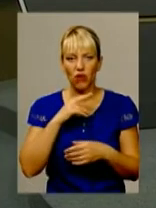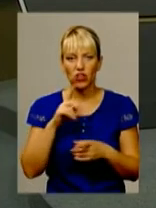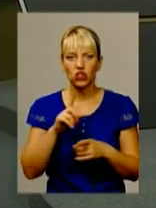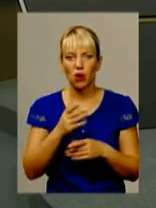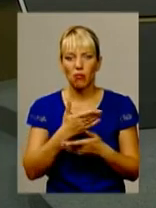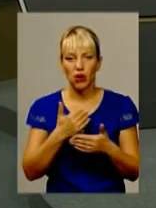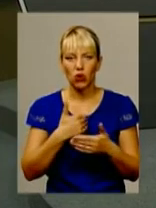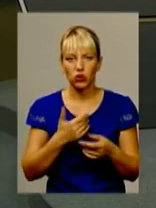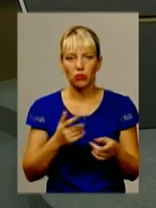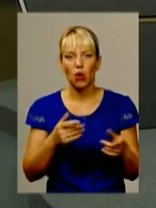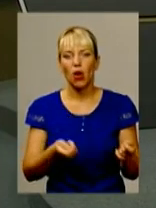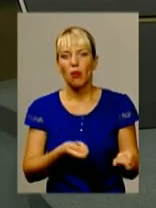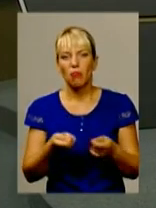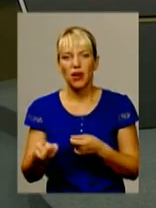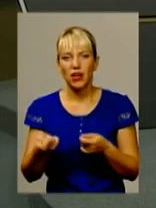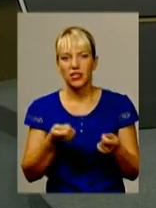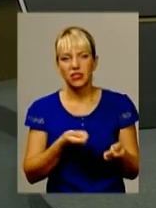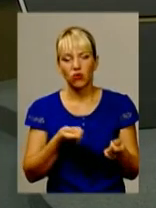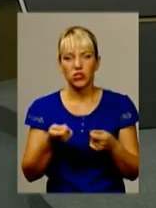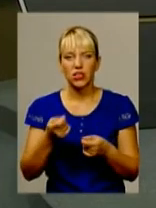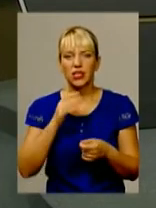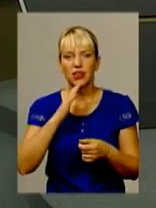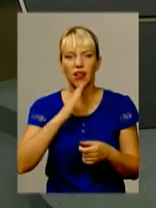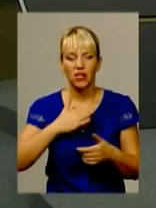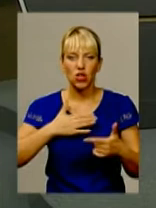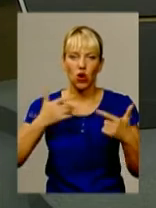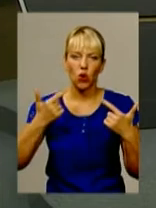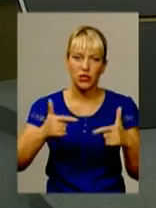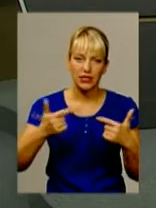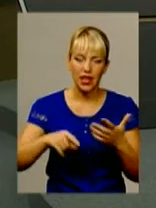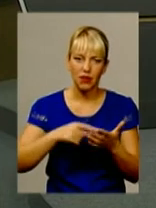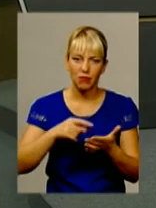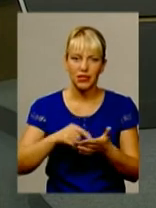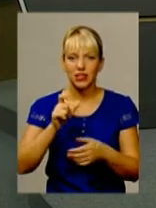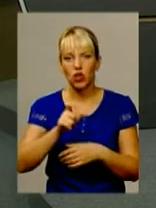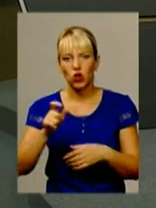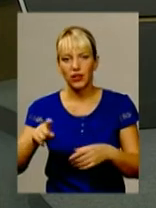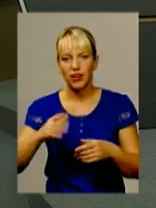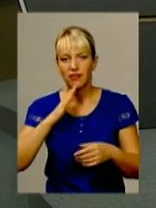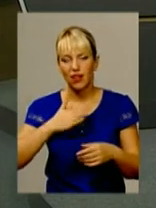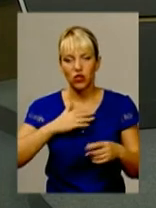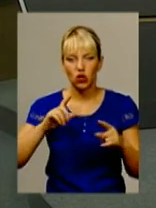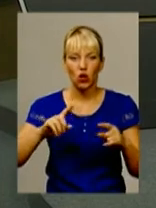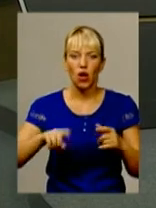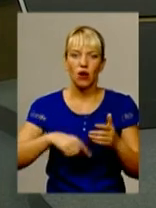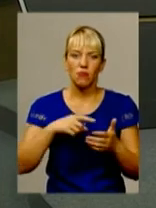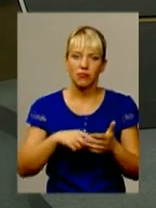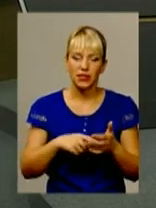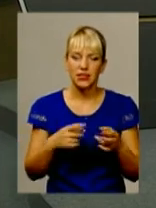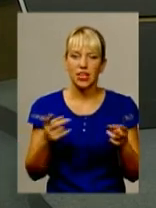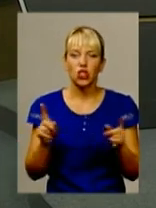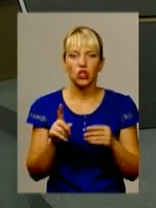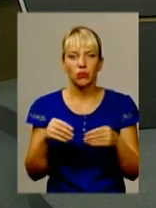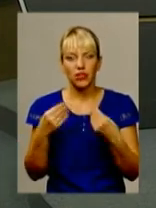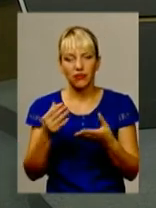жителів та гостей міста більш якісніше. А для того, щоб ми надавали більш якісні поспахи, ми маємо отримати